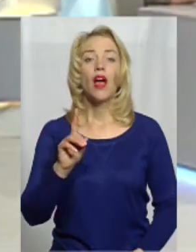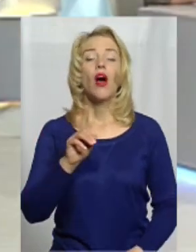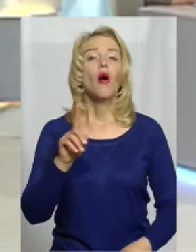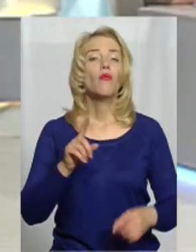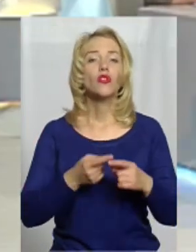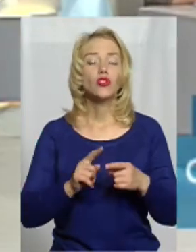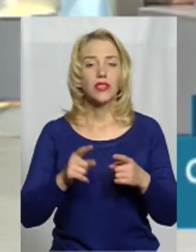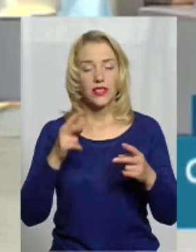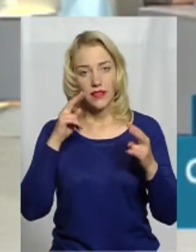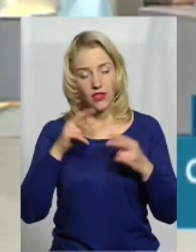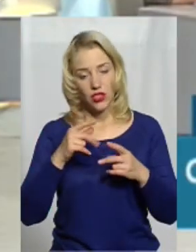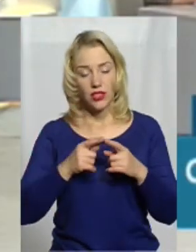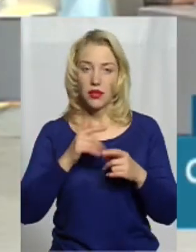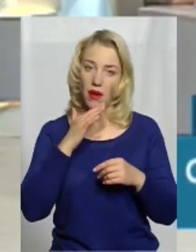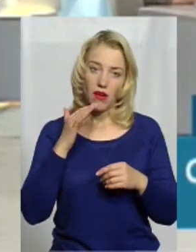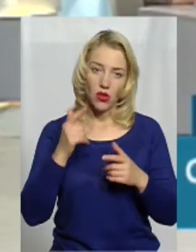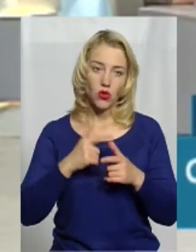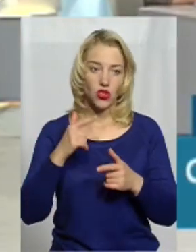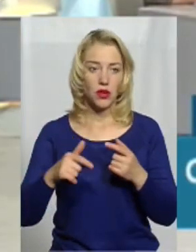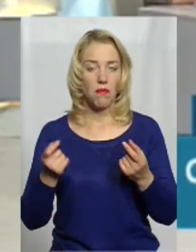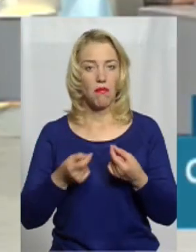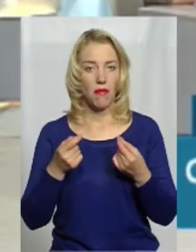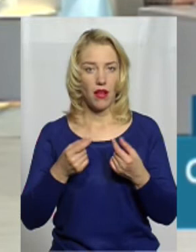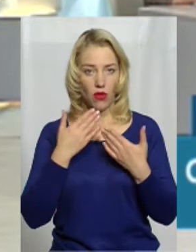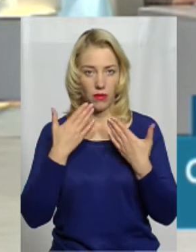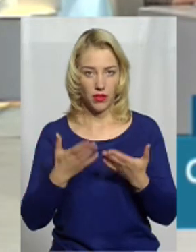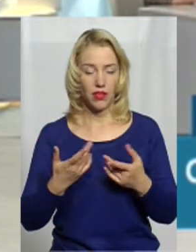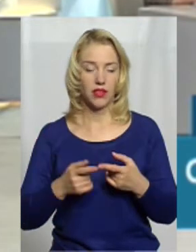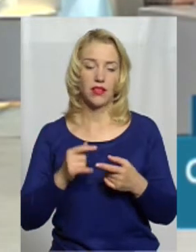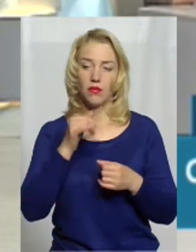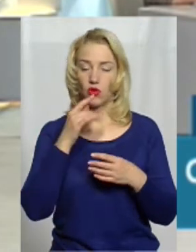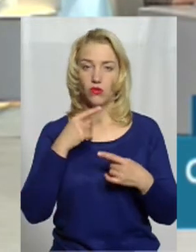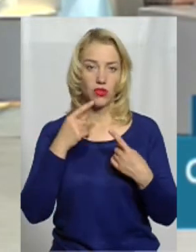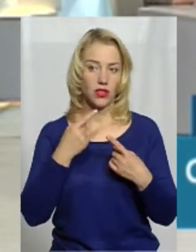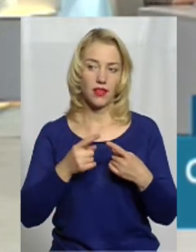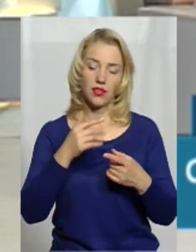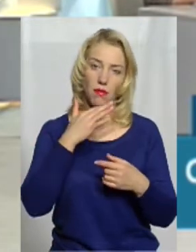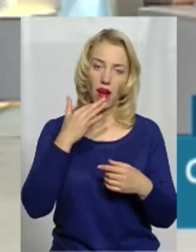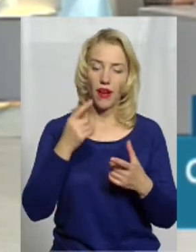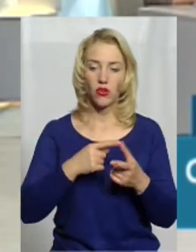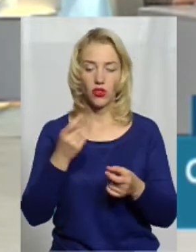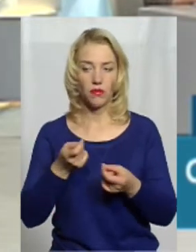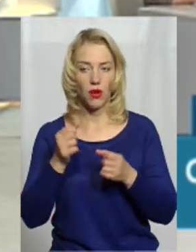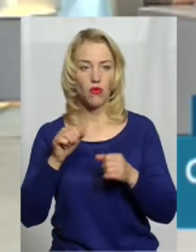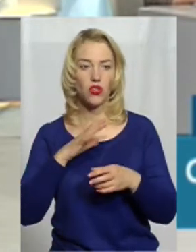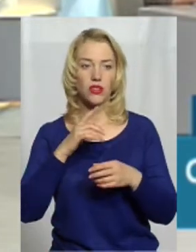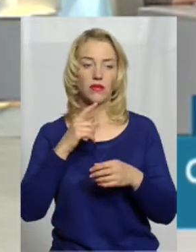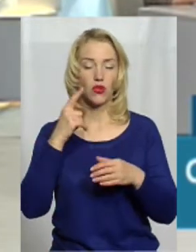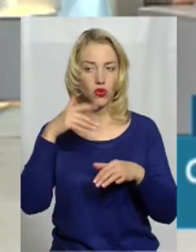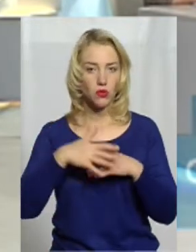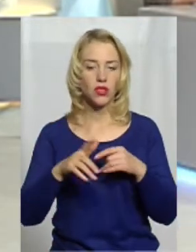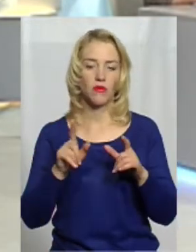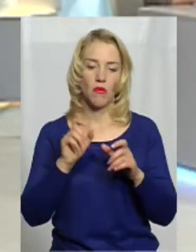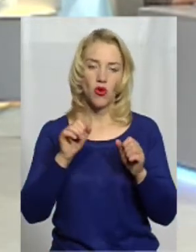багато, мало? Не можна так сказати багато чи мало. Ми розуміємо, що десь, може, недопрацьовуємо, що